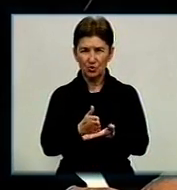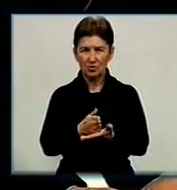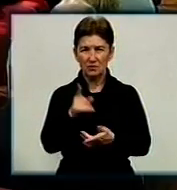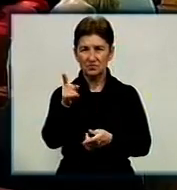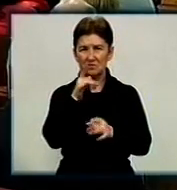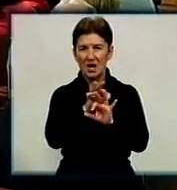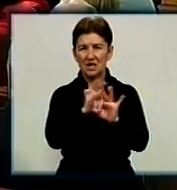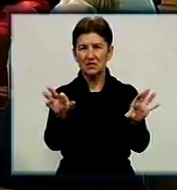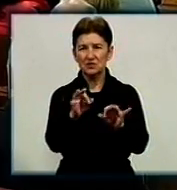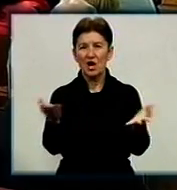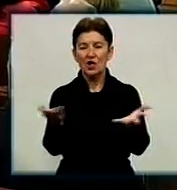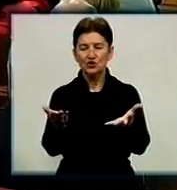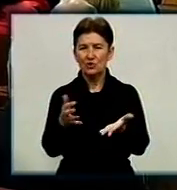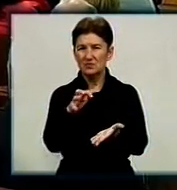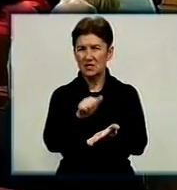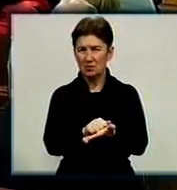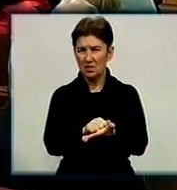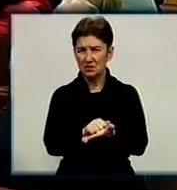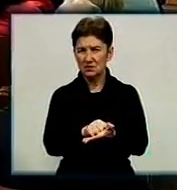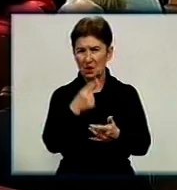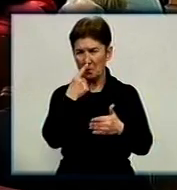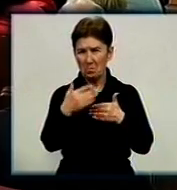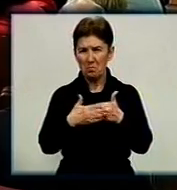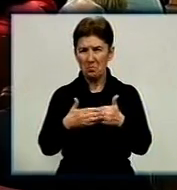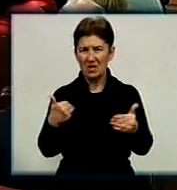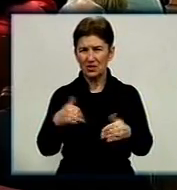чергу, розказав, чим займатиметься на новій посаді передусім.